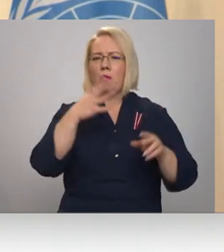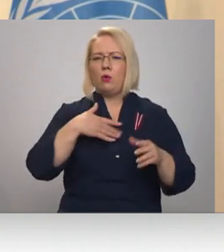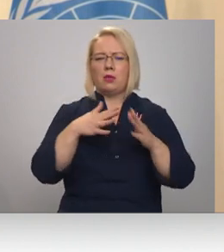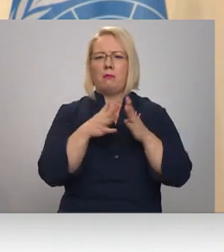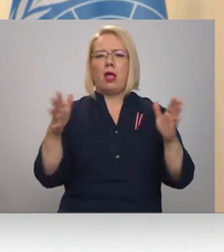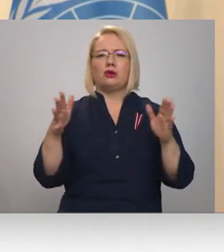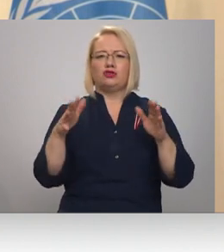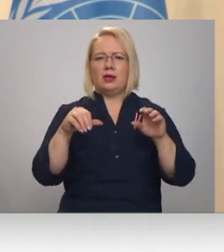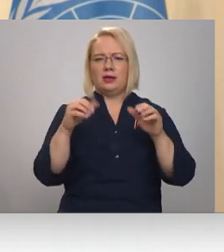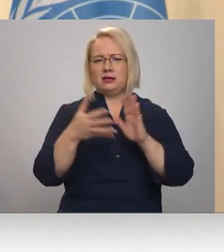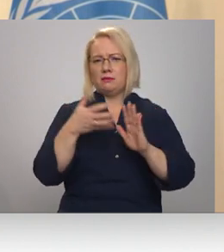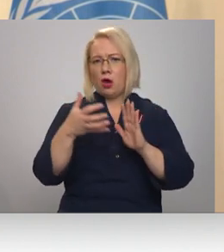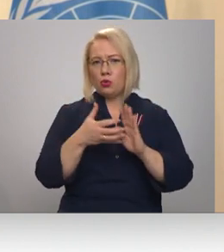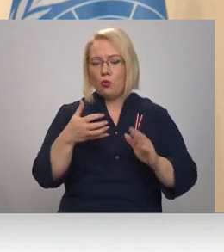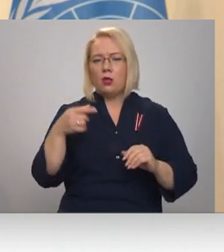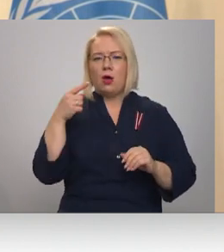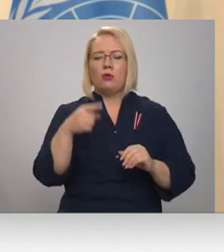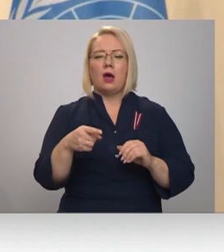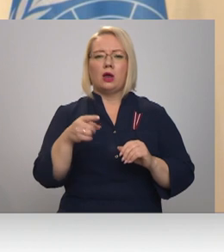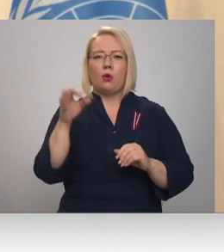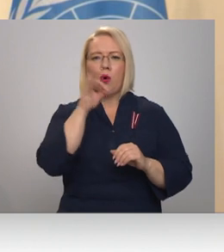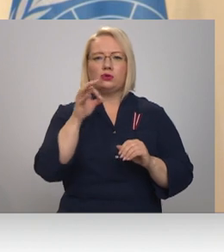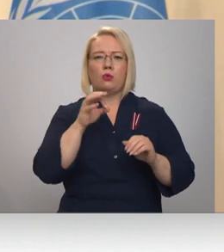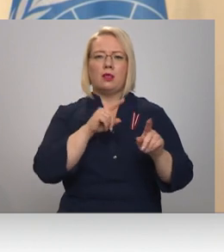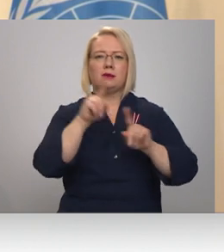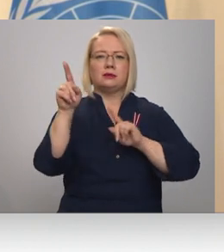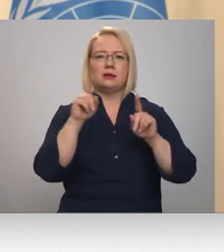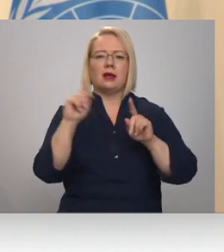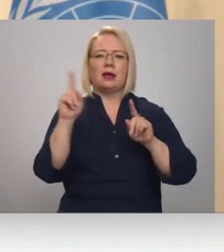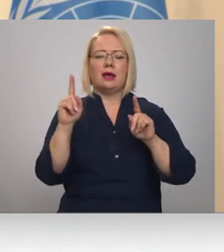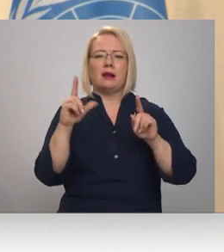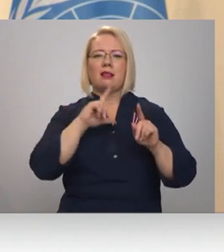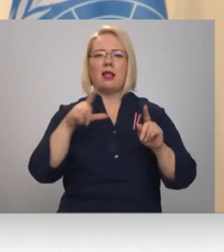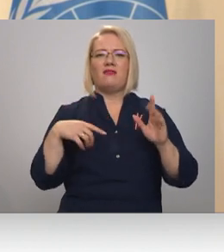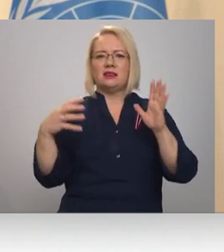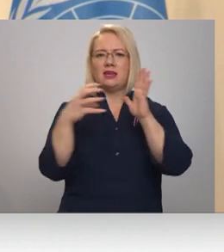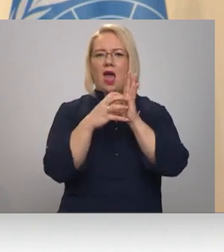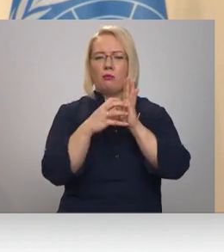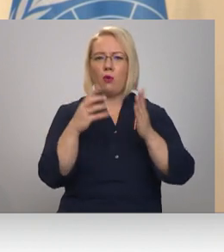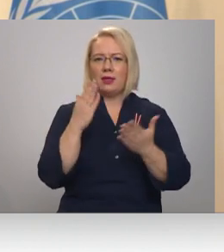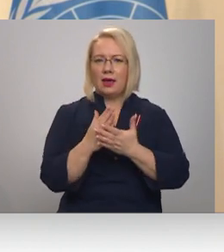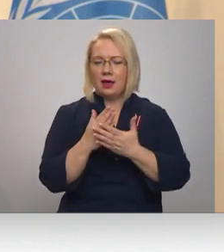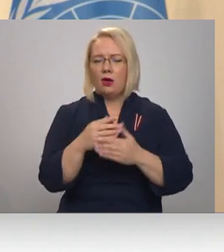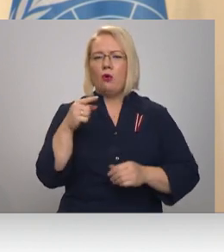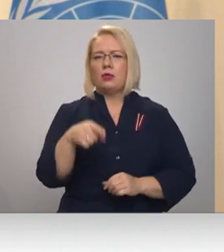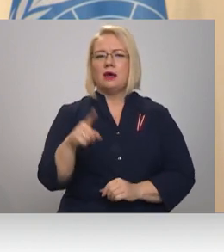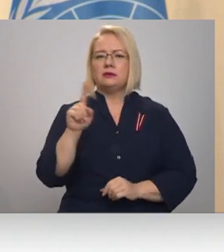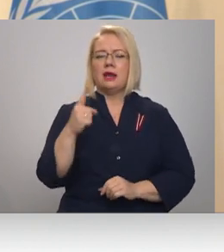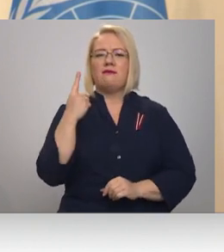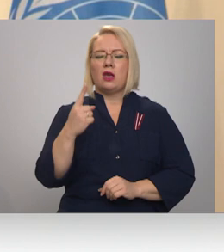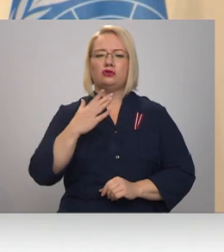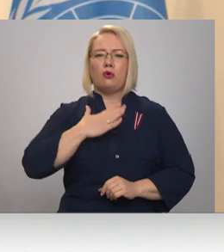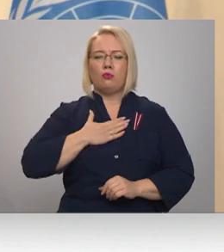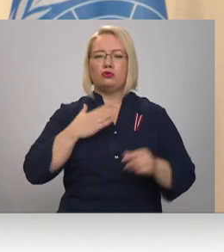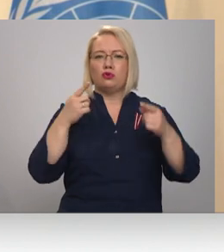rota arī Latvijas ierboni. Līdz ar to arī ir viens no mūsu mērķiem.